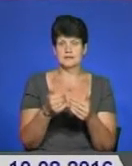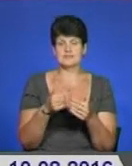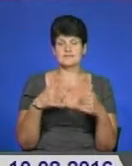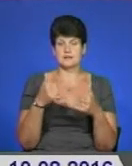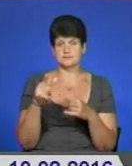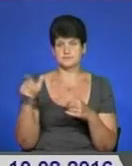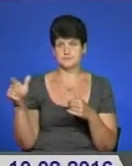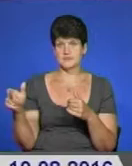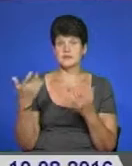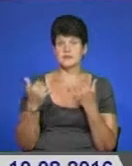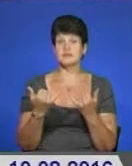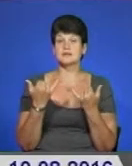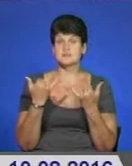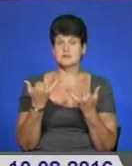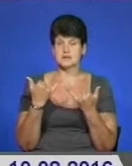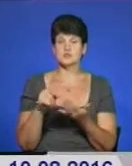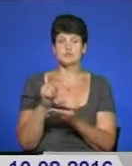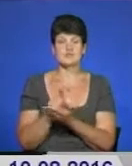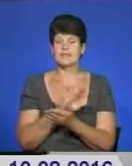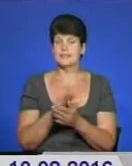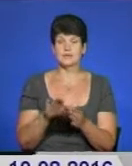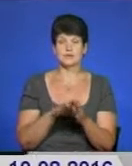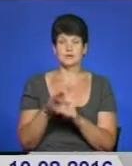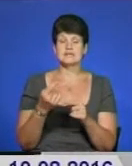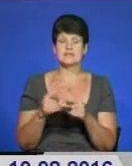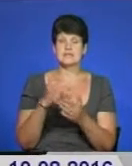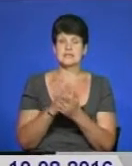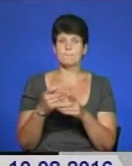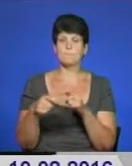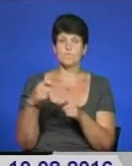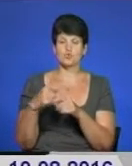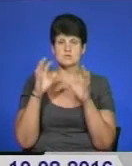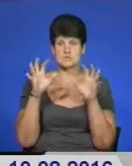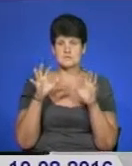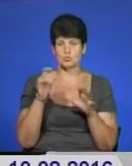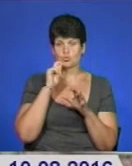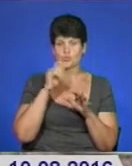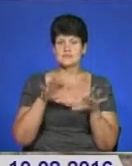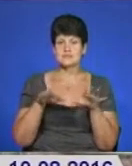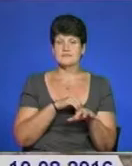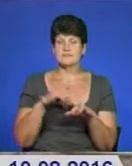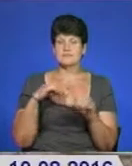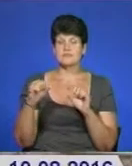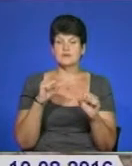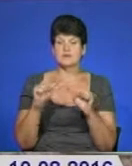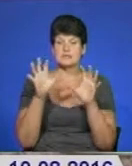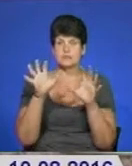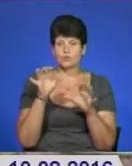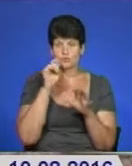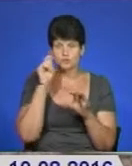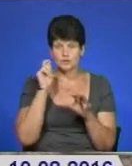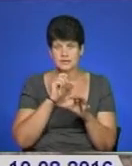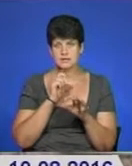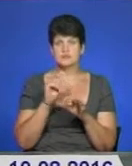будинку. Однак і досі зобов'язання не виконано. І це є порушенням Закону України про місцеве самоврядування в Україні та Закону України про житлово